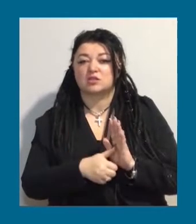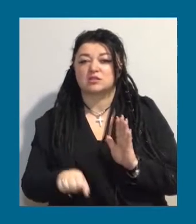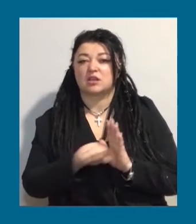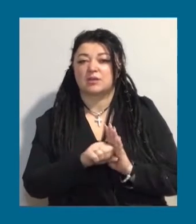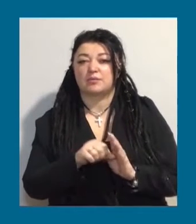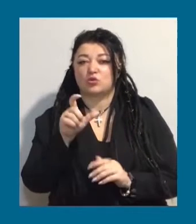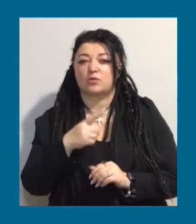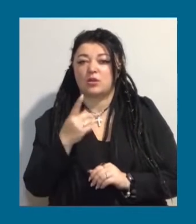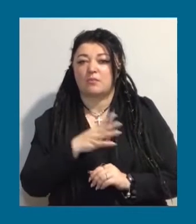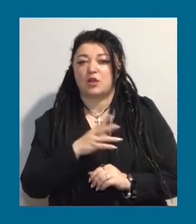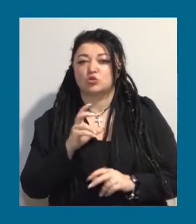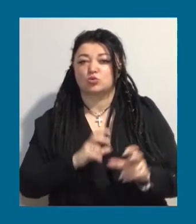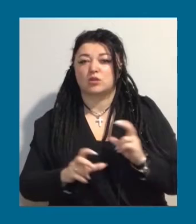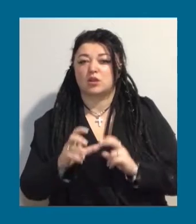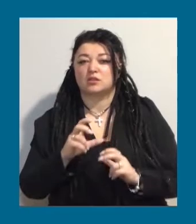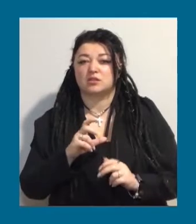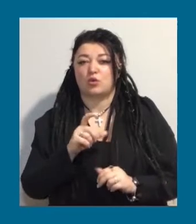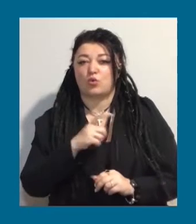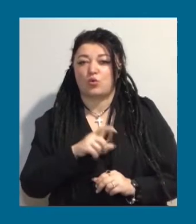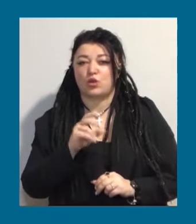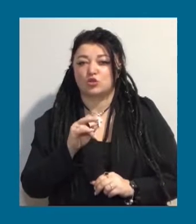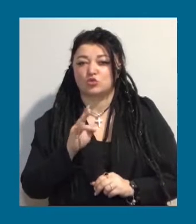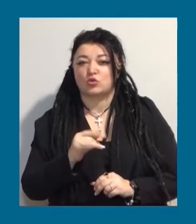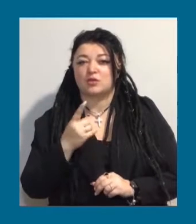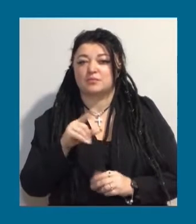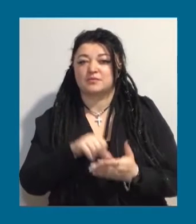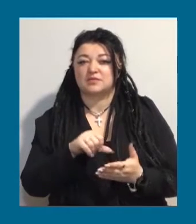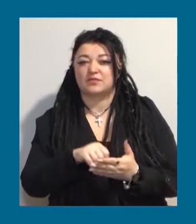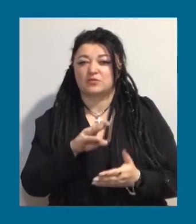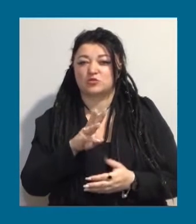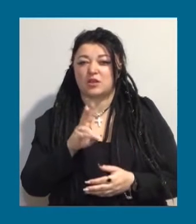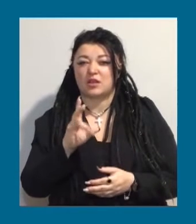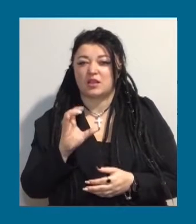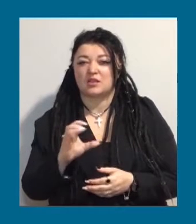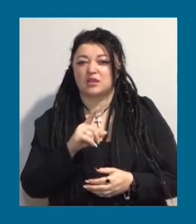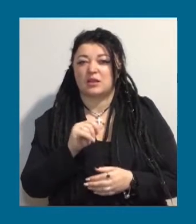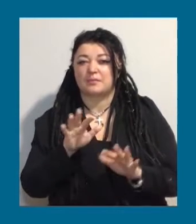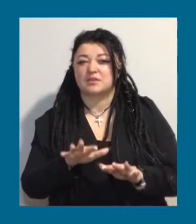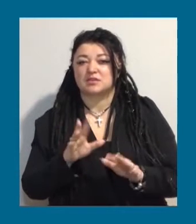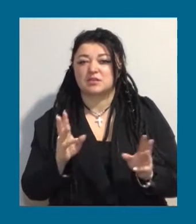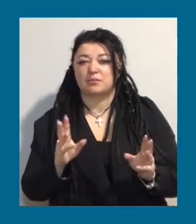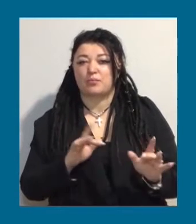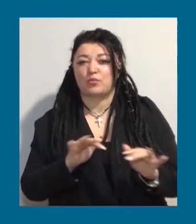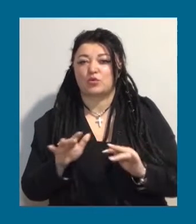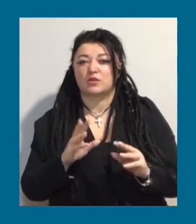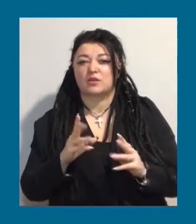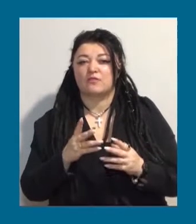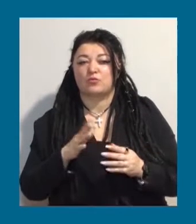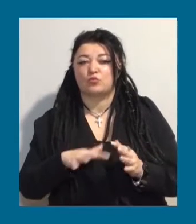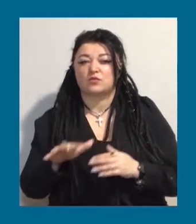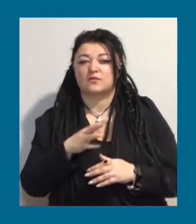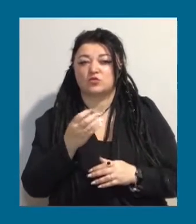студентка коледжу, один працівник ДСНС. І на місці події у будівлі ще було знайдено 14